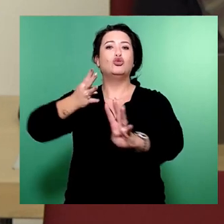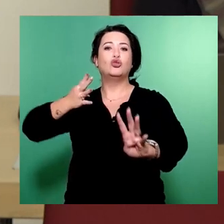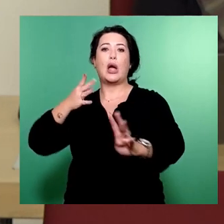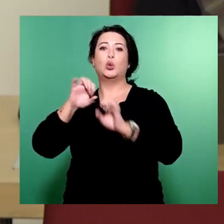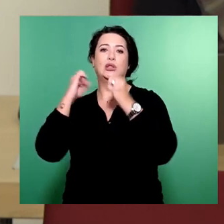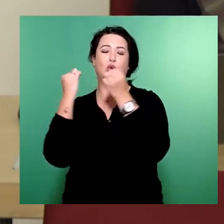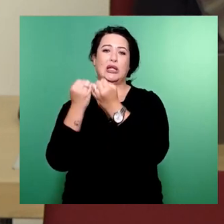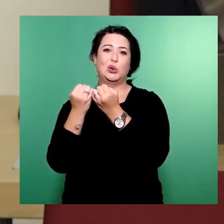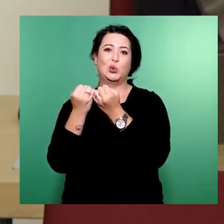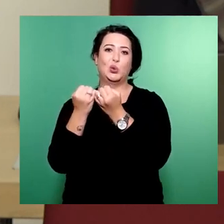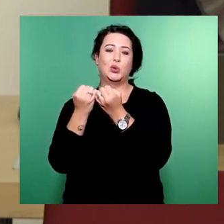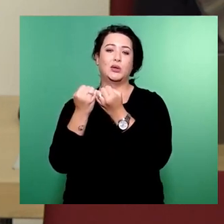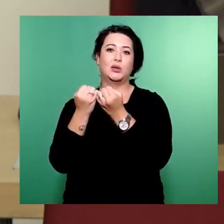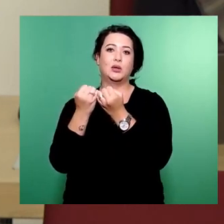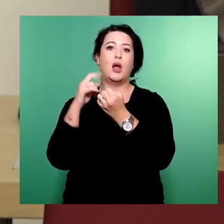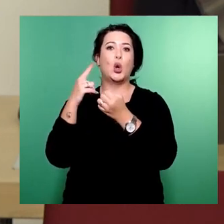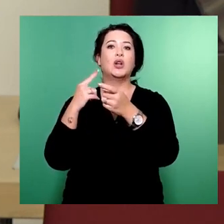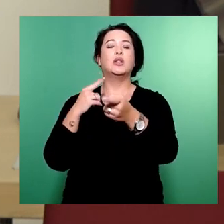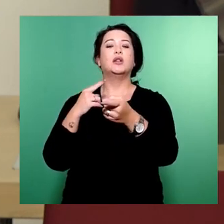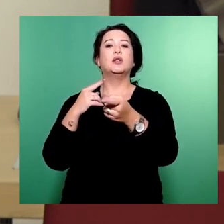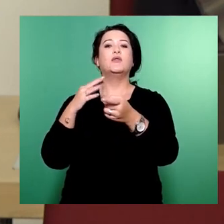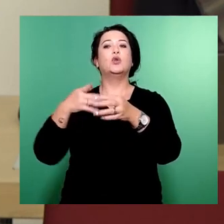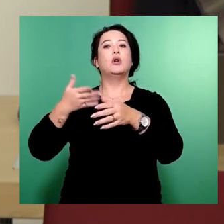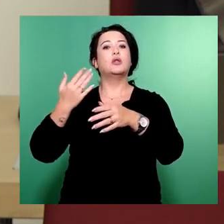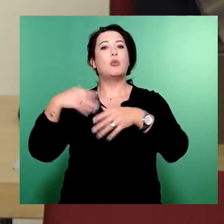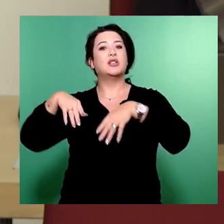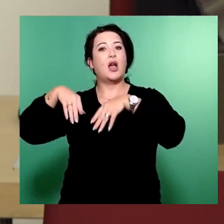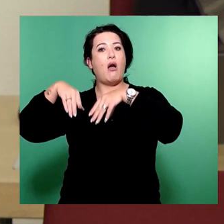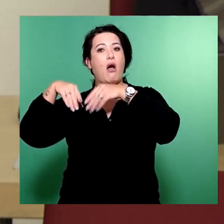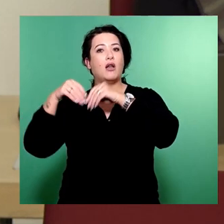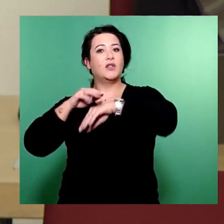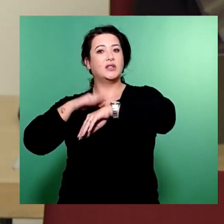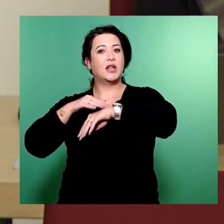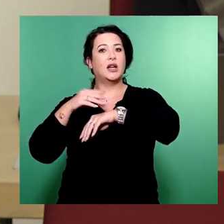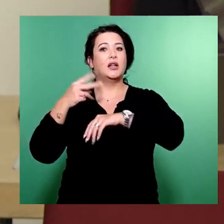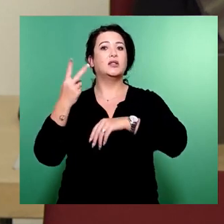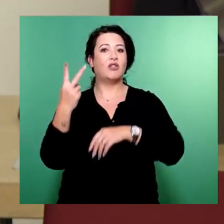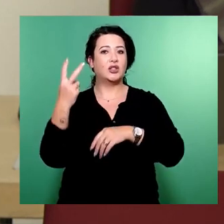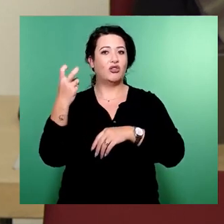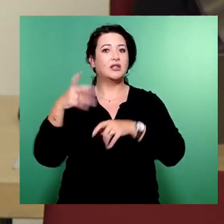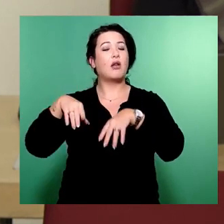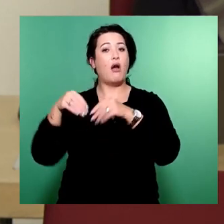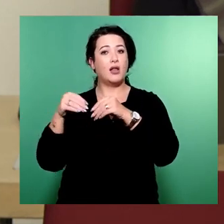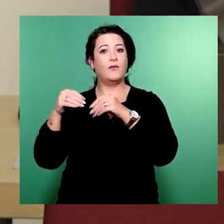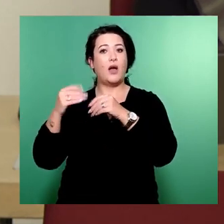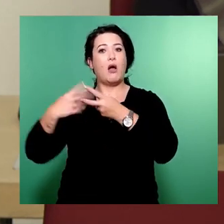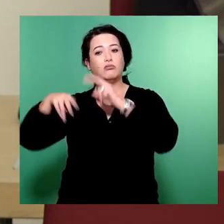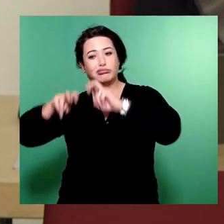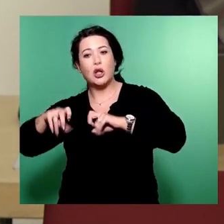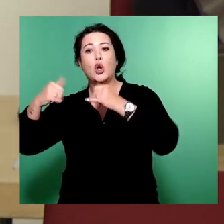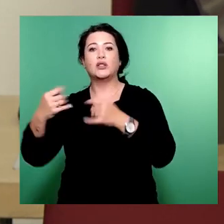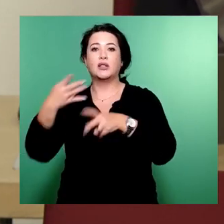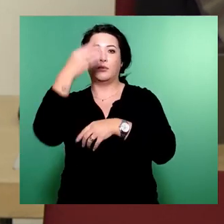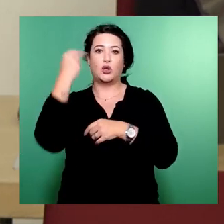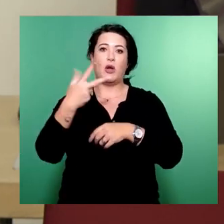Diese Erhebung, die Ausgangserhebung, die Vorhererhebung hat im Sommer 2022 stattgefunden und die Nacherhebung wird jetzt im Sommer 2023